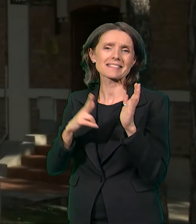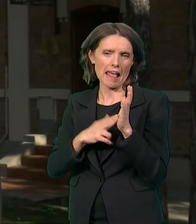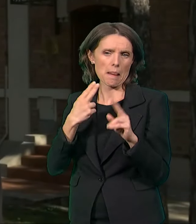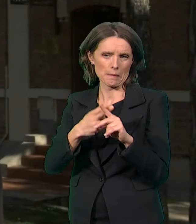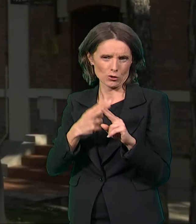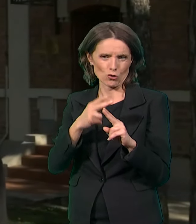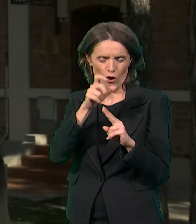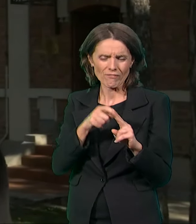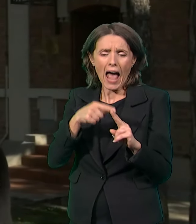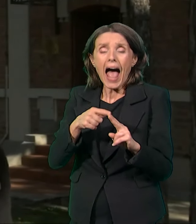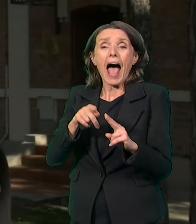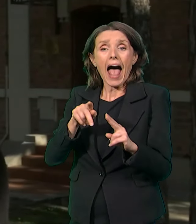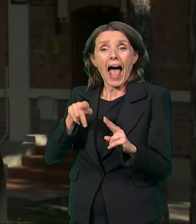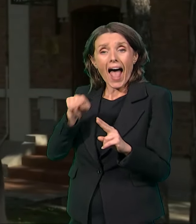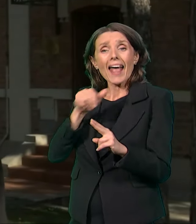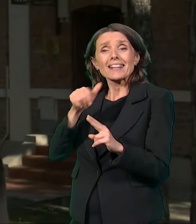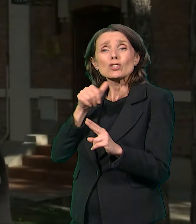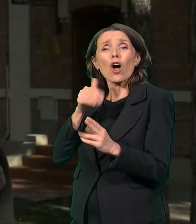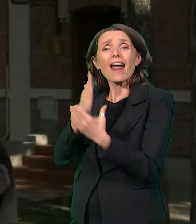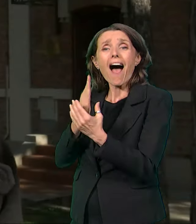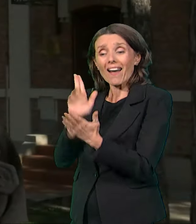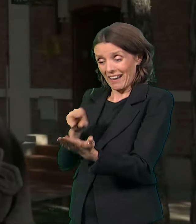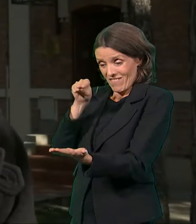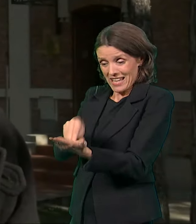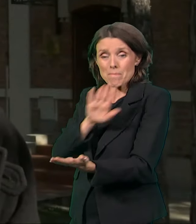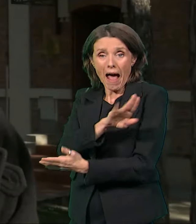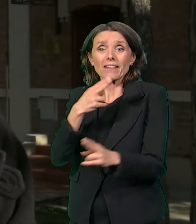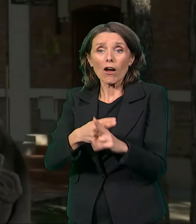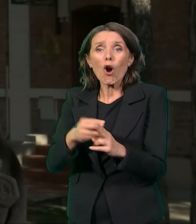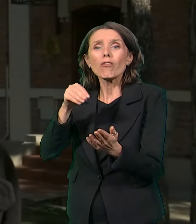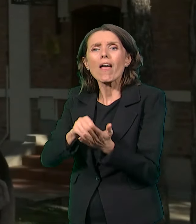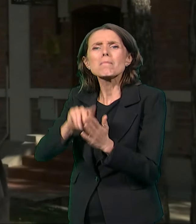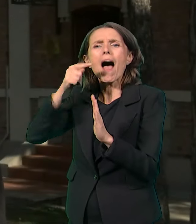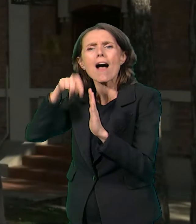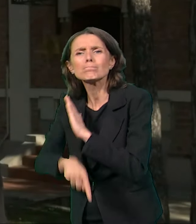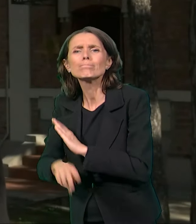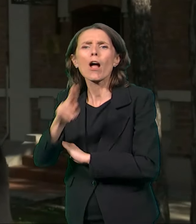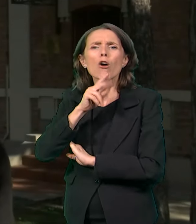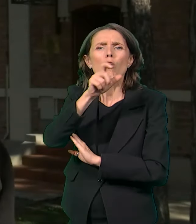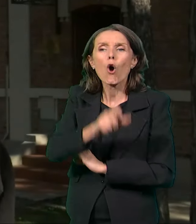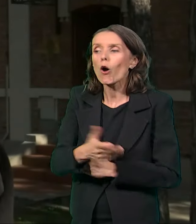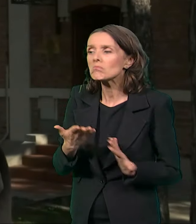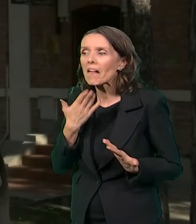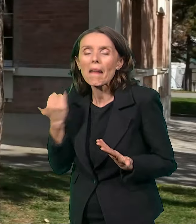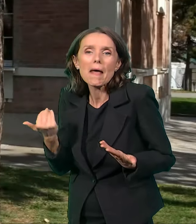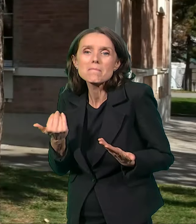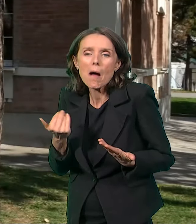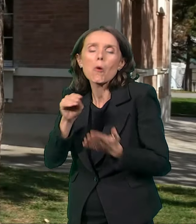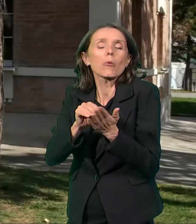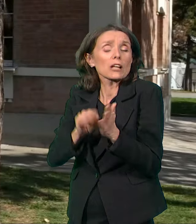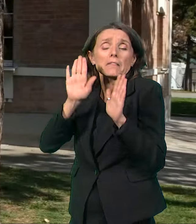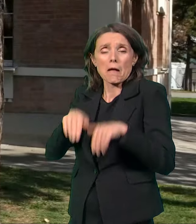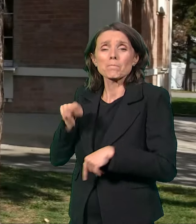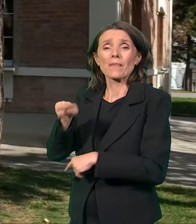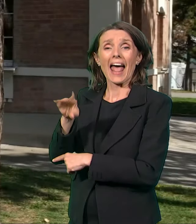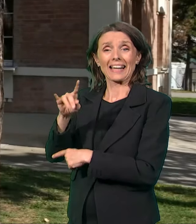u arhivama našeg ministarstva inostavnih poslova nema nekih bližih podata koja njena. Dakle, predlaže Gerharda